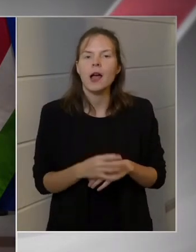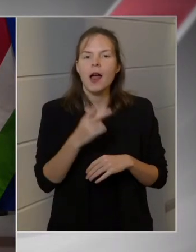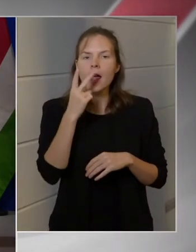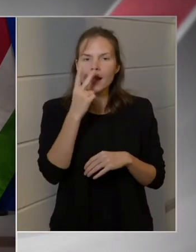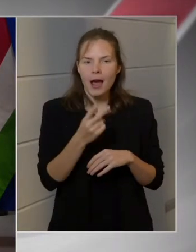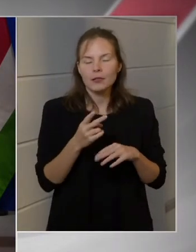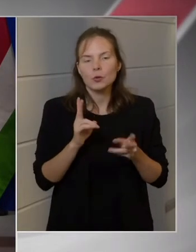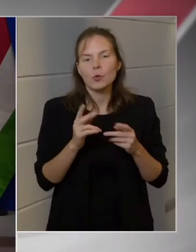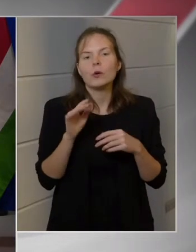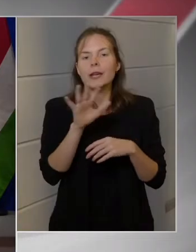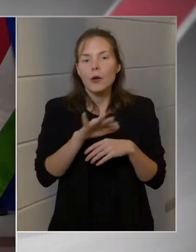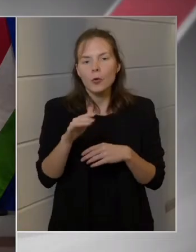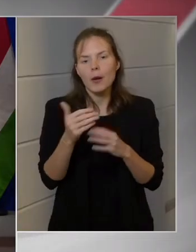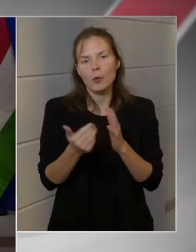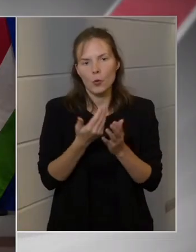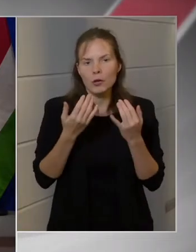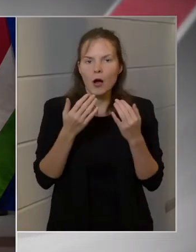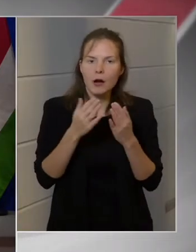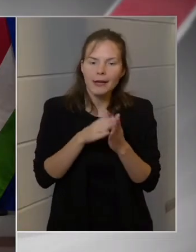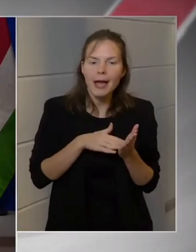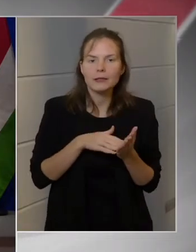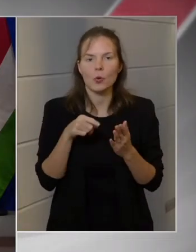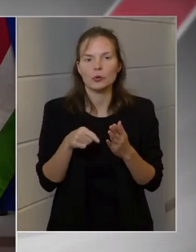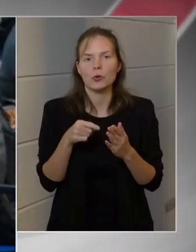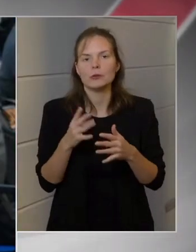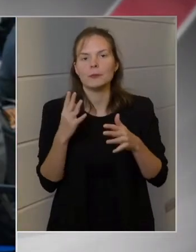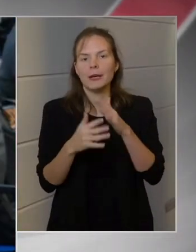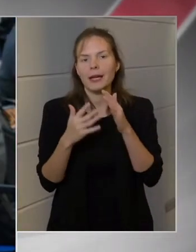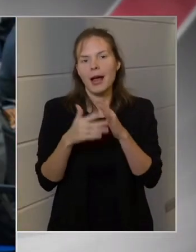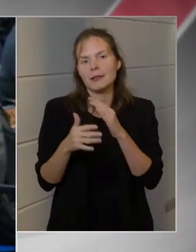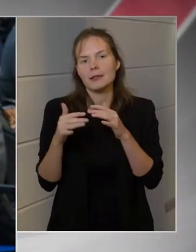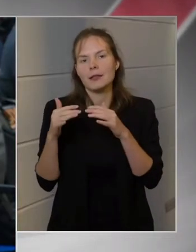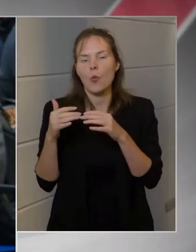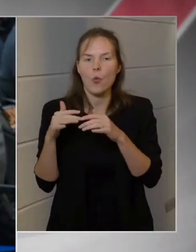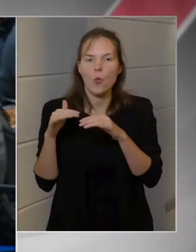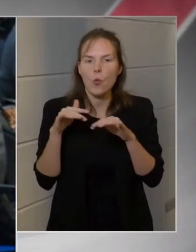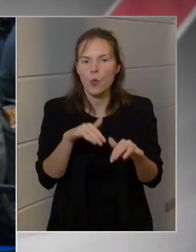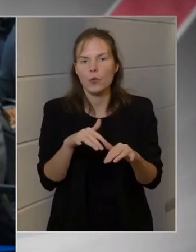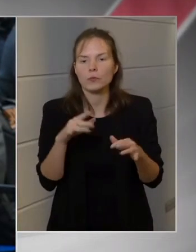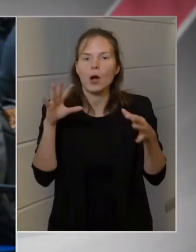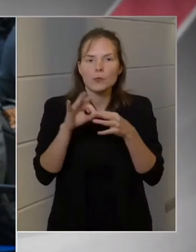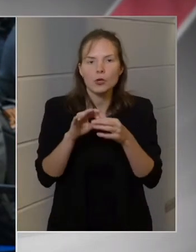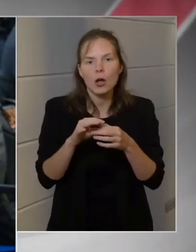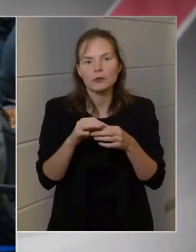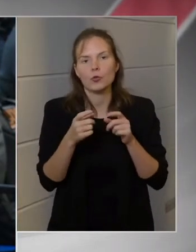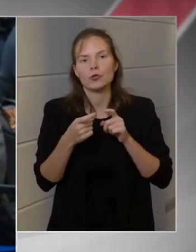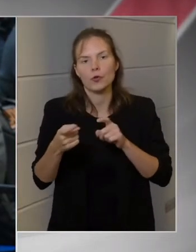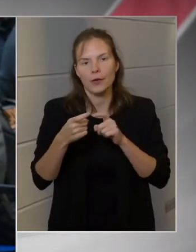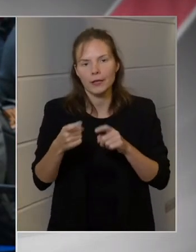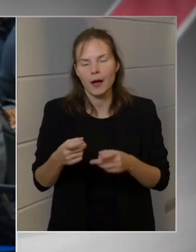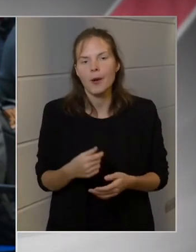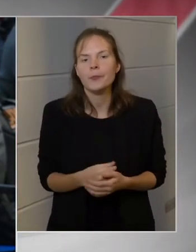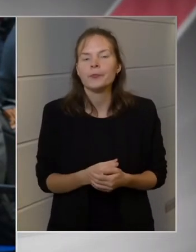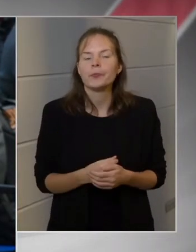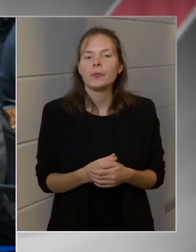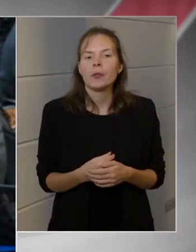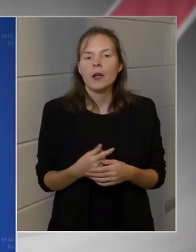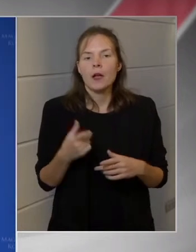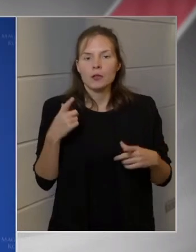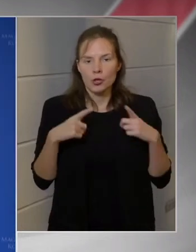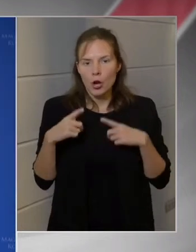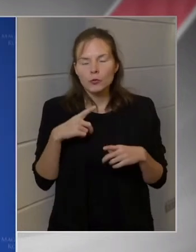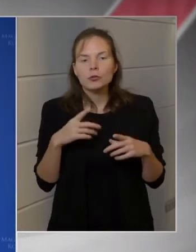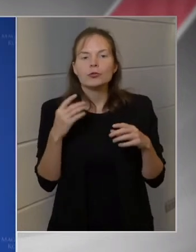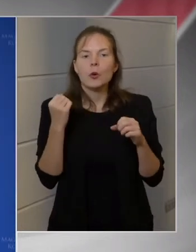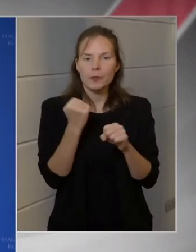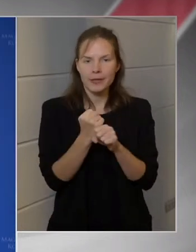újra kezdődött a migráció kezelésével kapcsolatos vita. Egyenlőre a bizottság sajnálatos módon